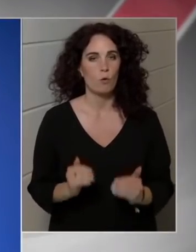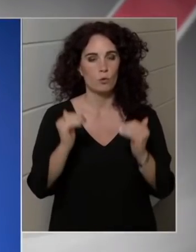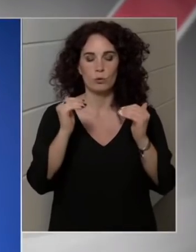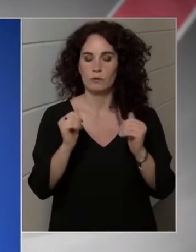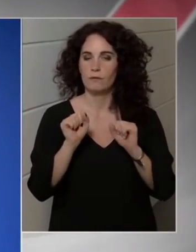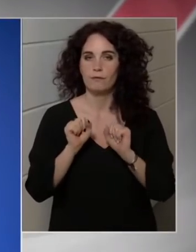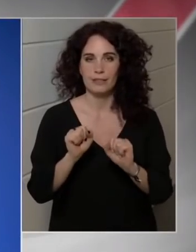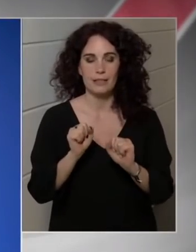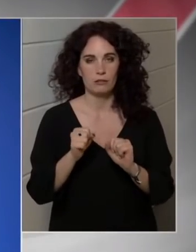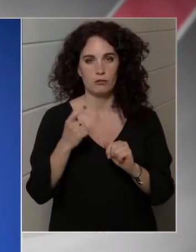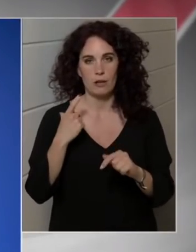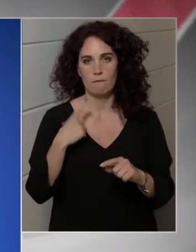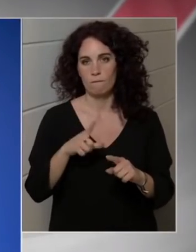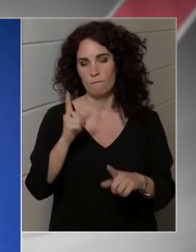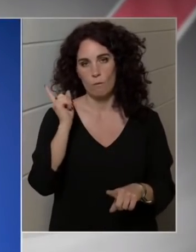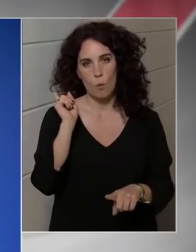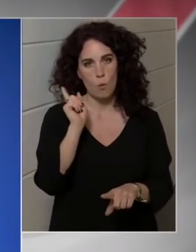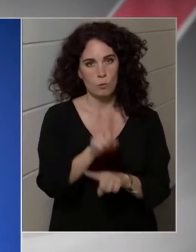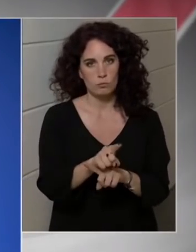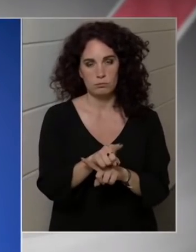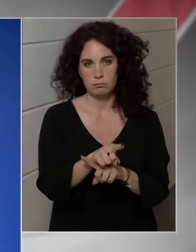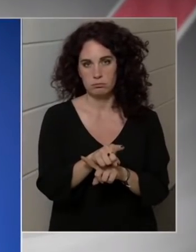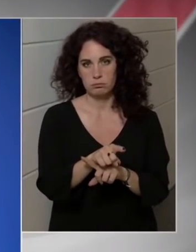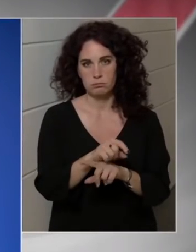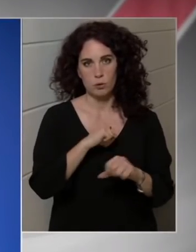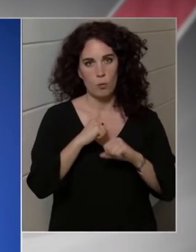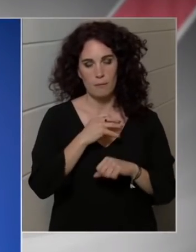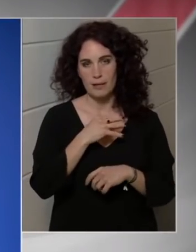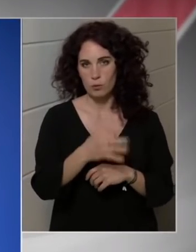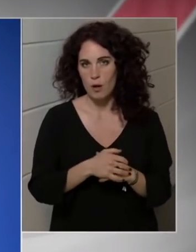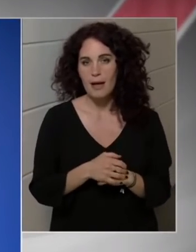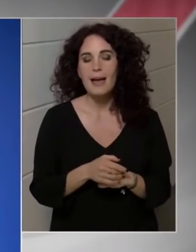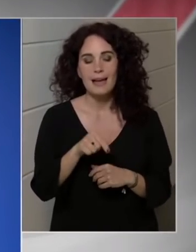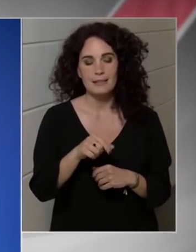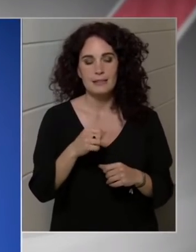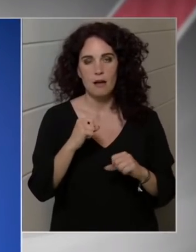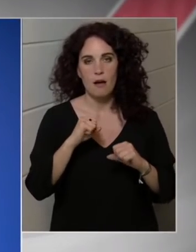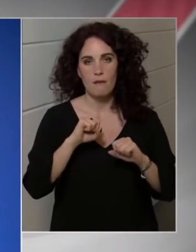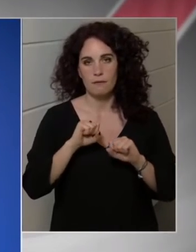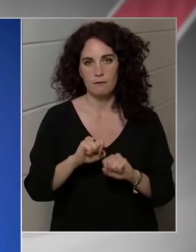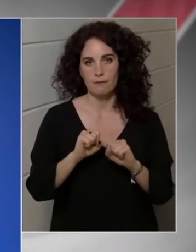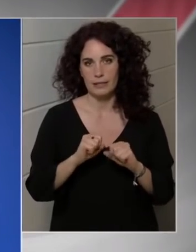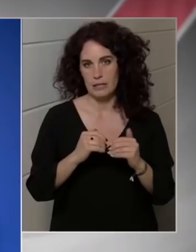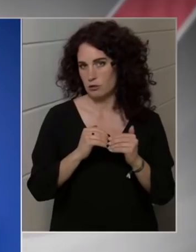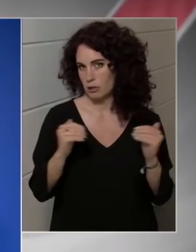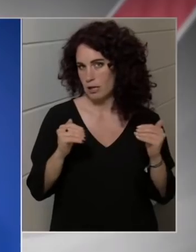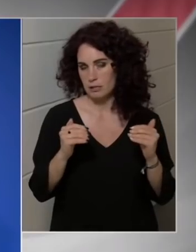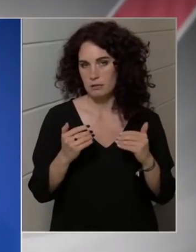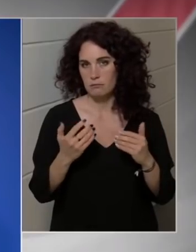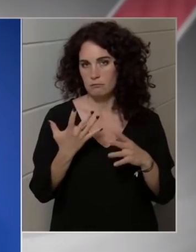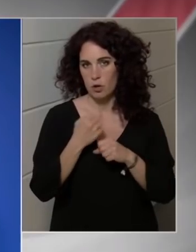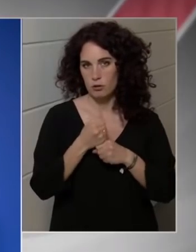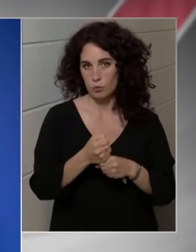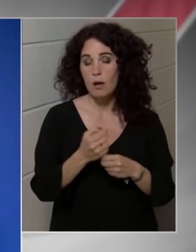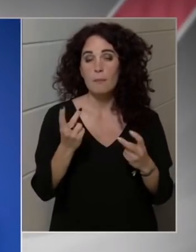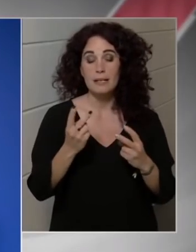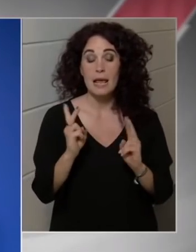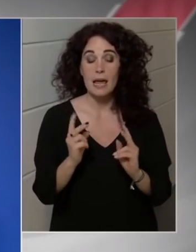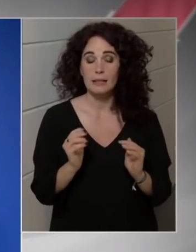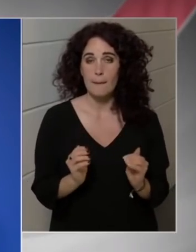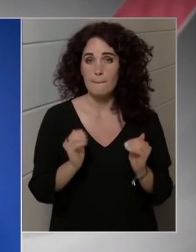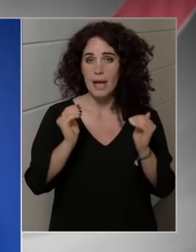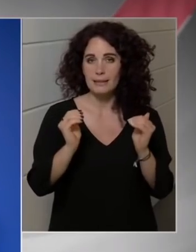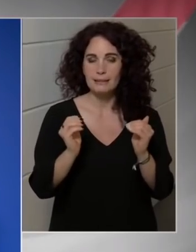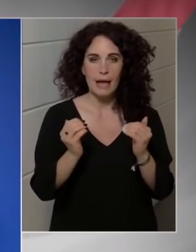A háborús veszélyhelyzet, tehát megelőzően már a határon egy fokozott védettséget